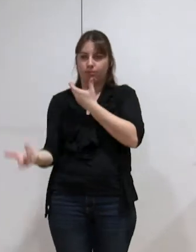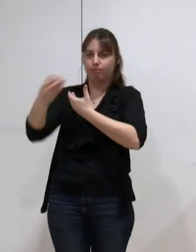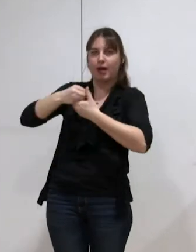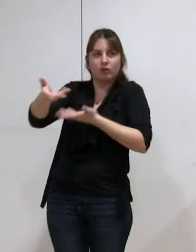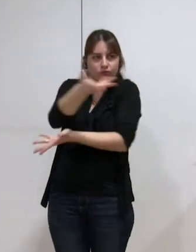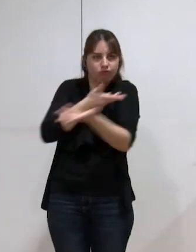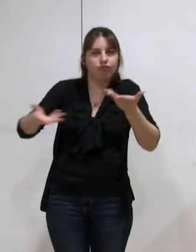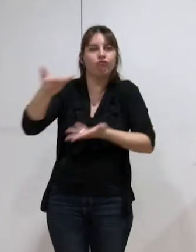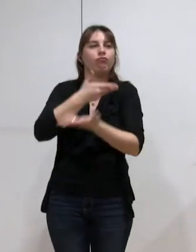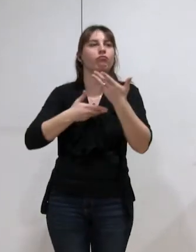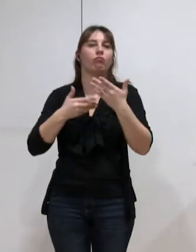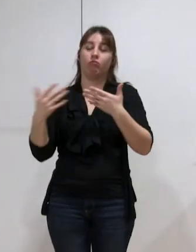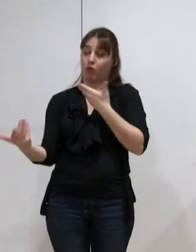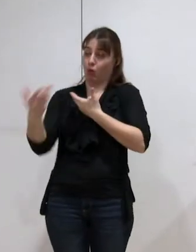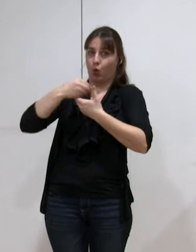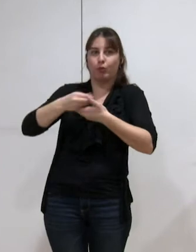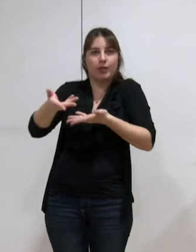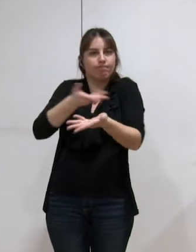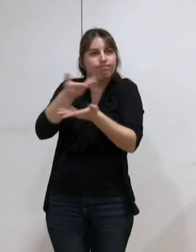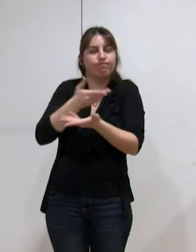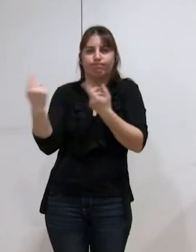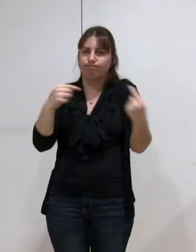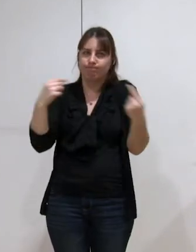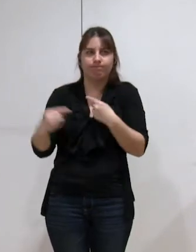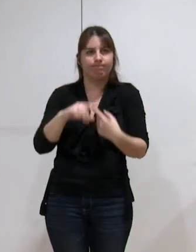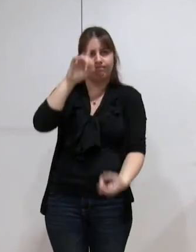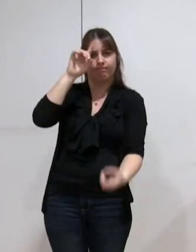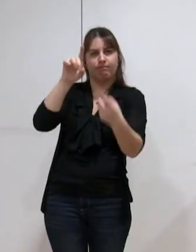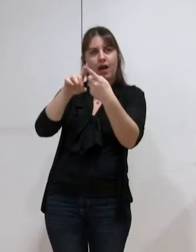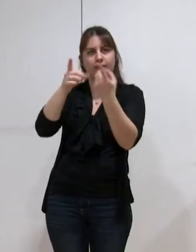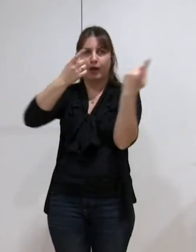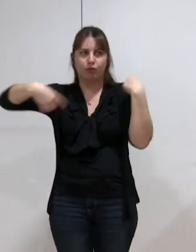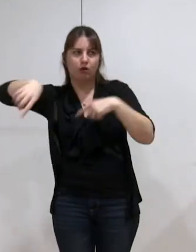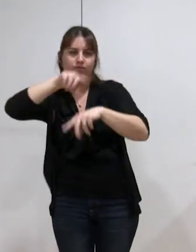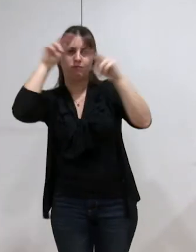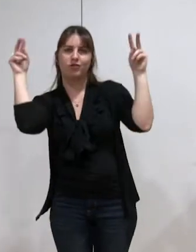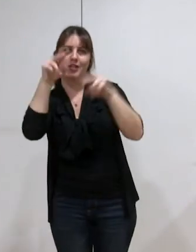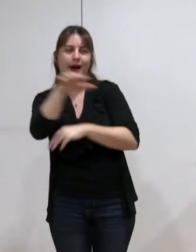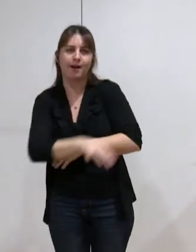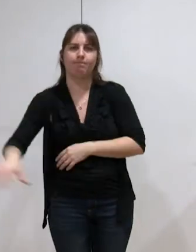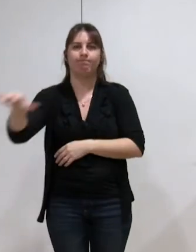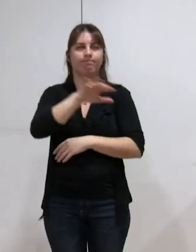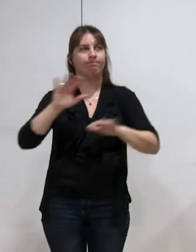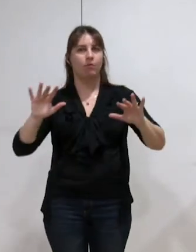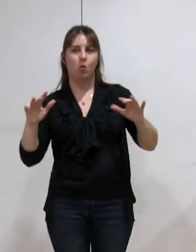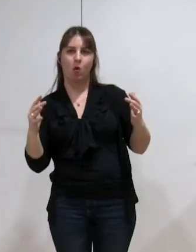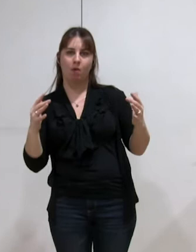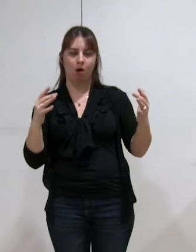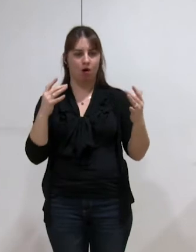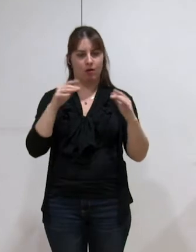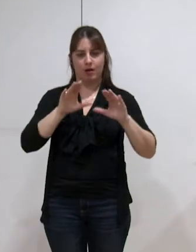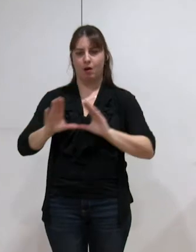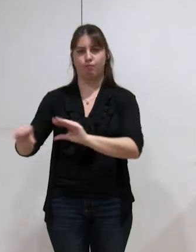Et nous avions débattu avec lui de, finalement, l'intérêt général et de la meilleure façon de répondre aux besoins des